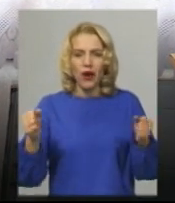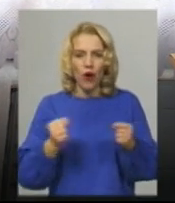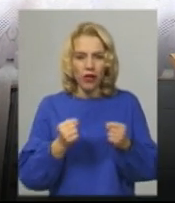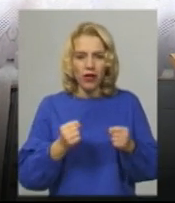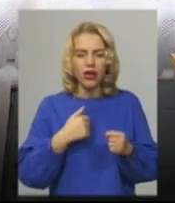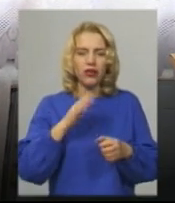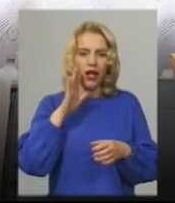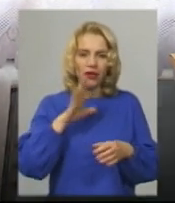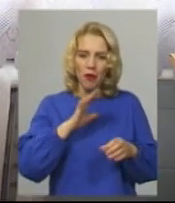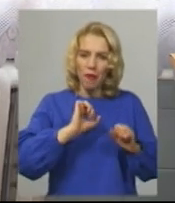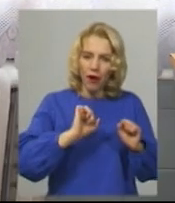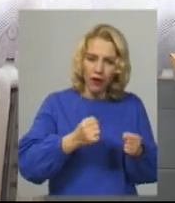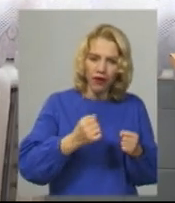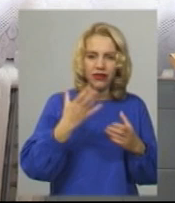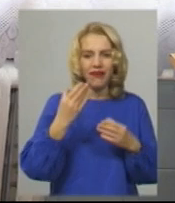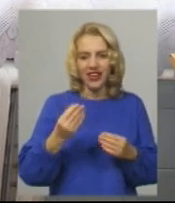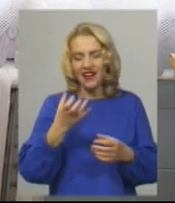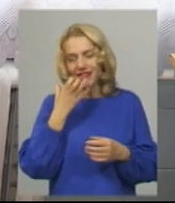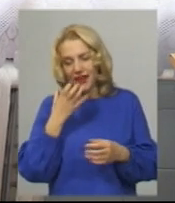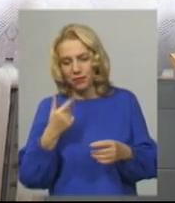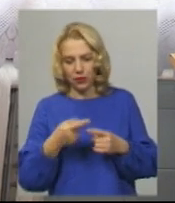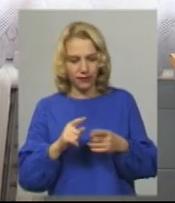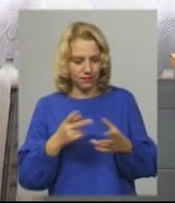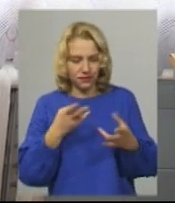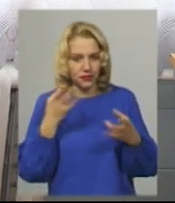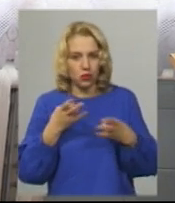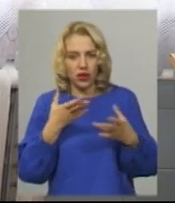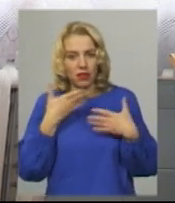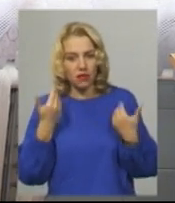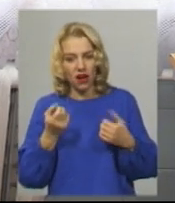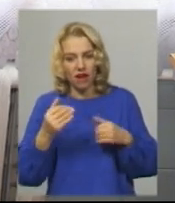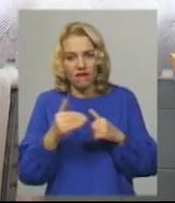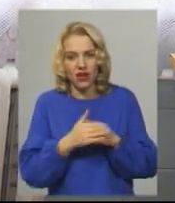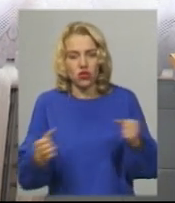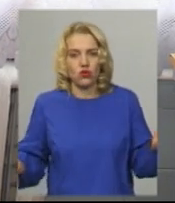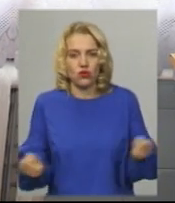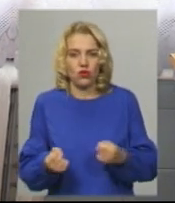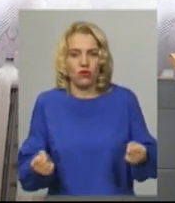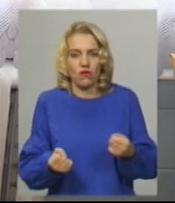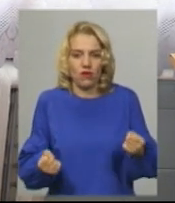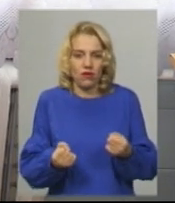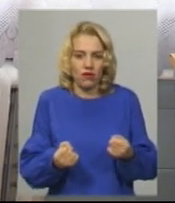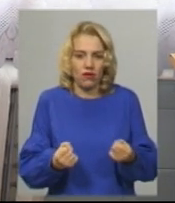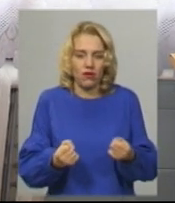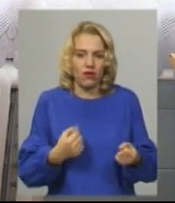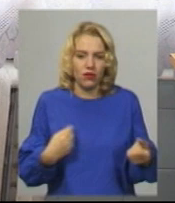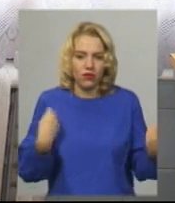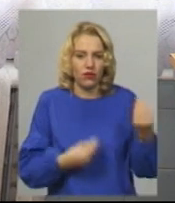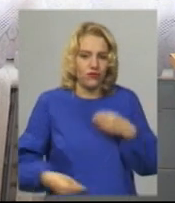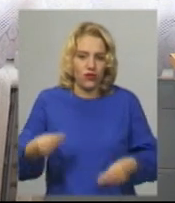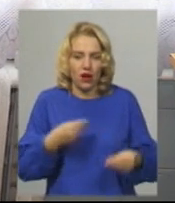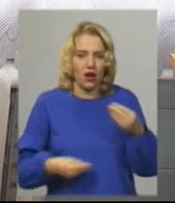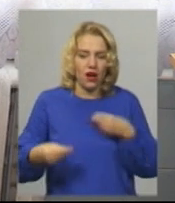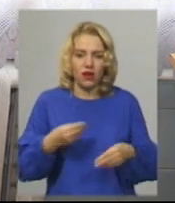так прохолодно, в день тепло, в принципі, в цьому немає потреби. А на вечір вже стає холодно, вже доводиться одягатися в якийсь